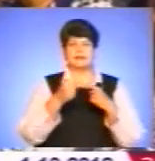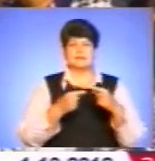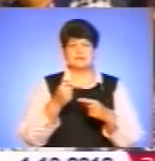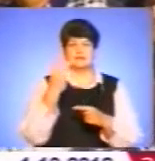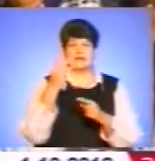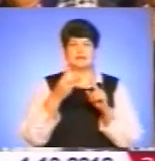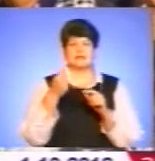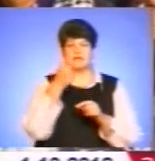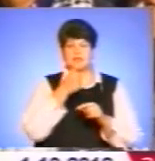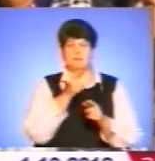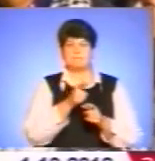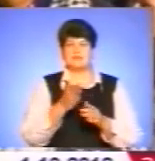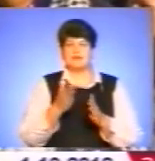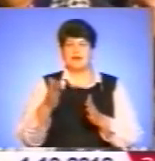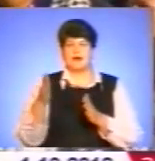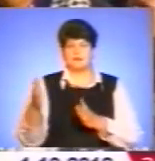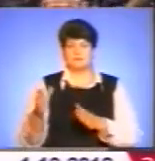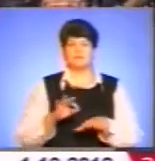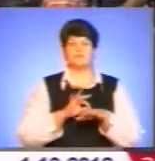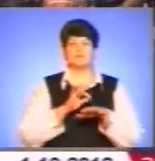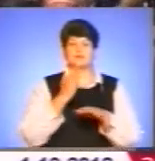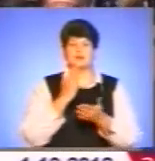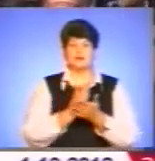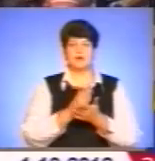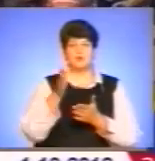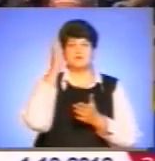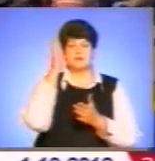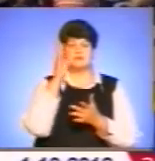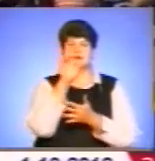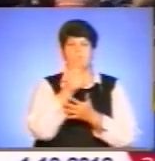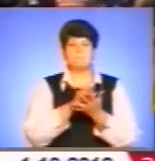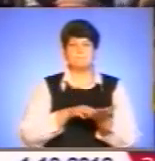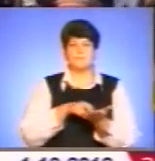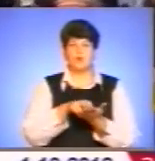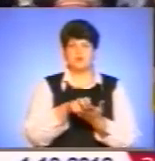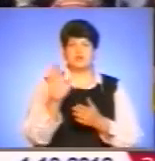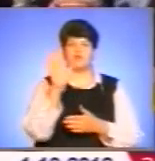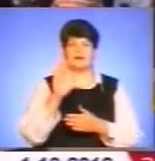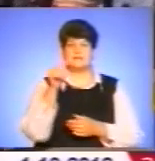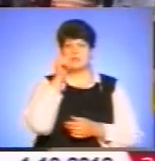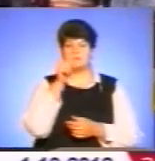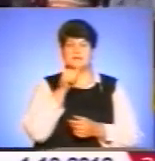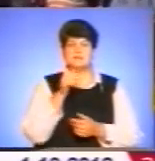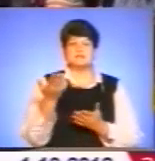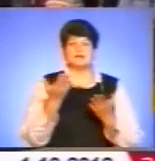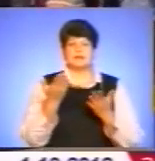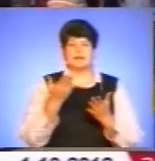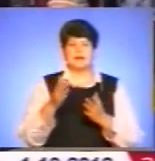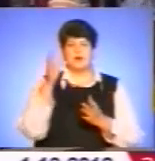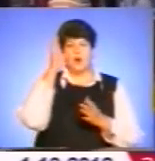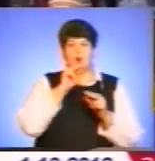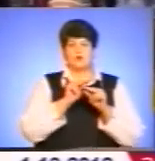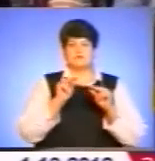відбувається освітянська проща в вересні місяці, де освітяни області з